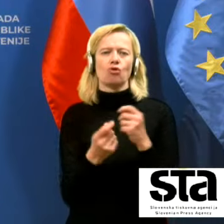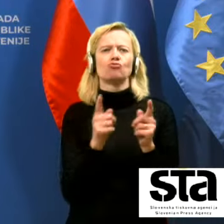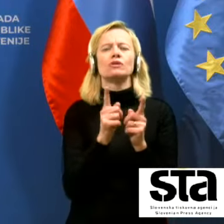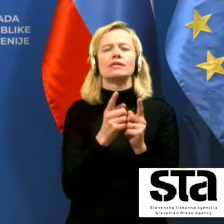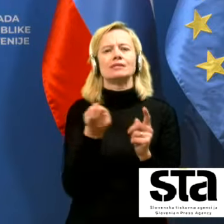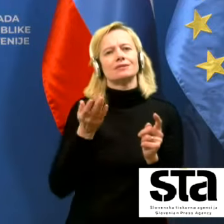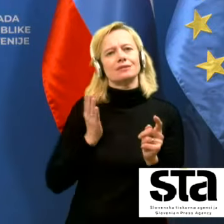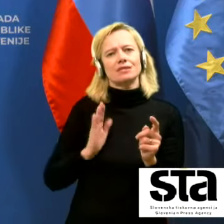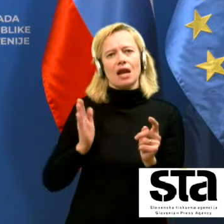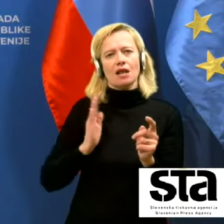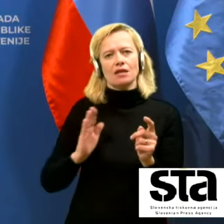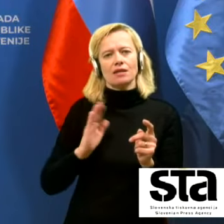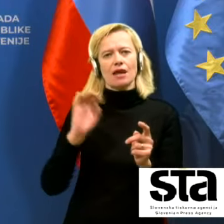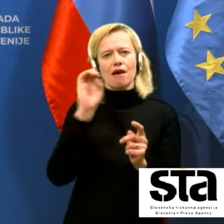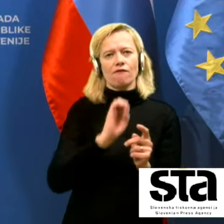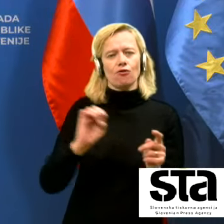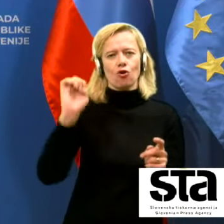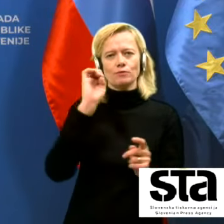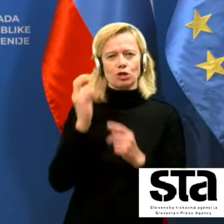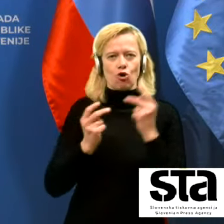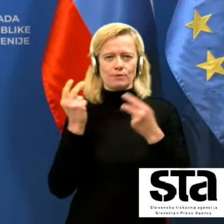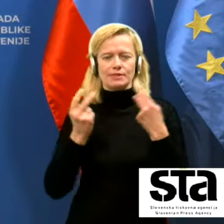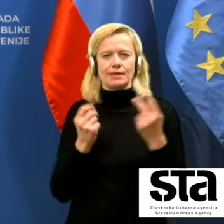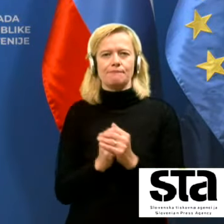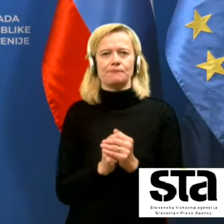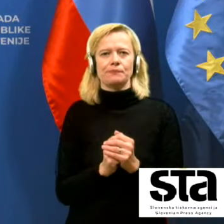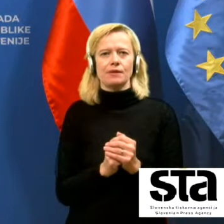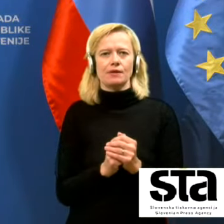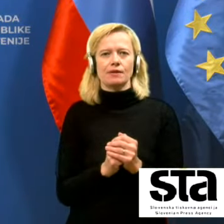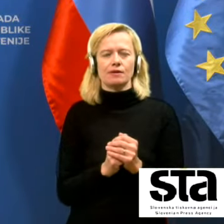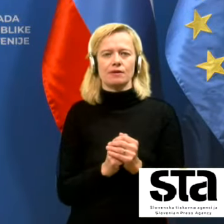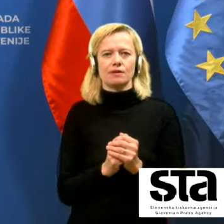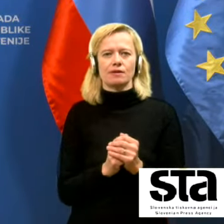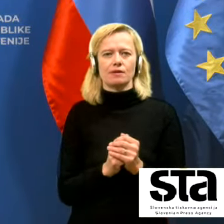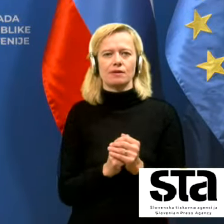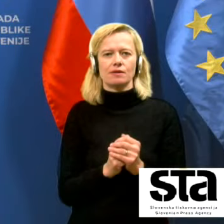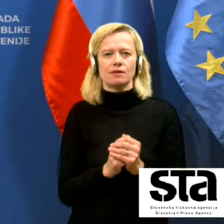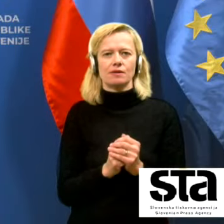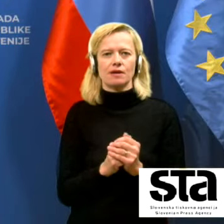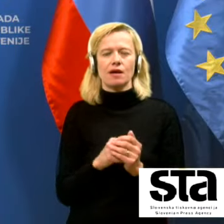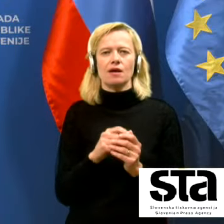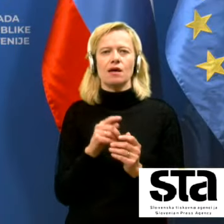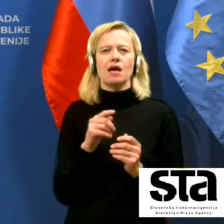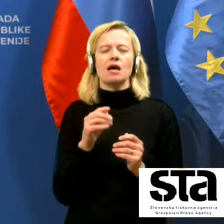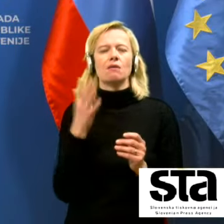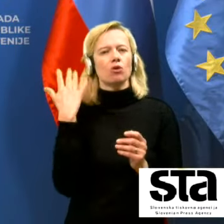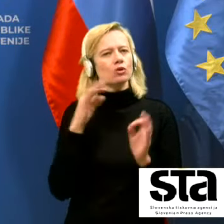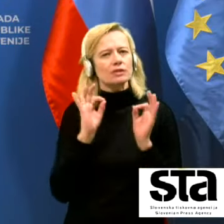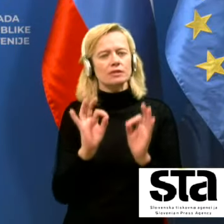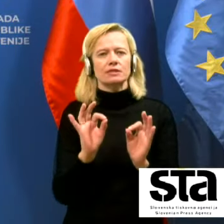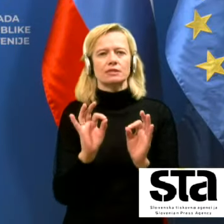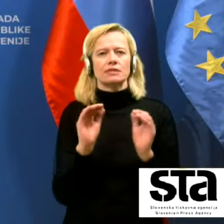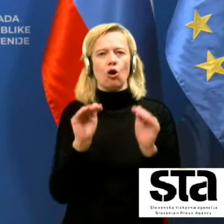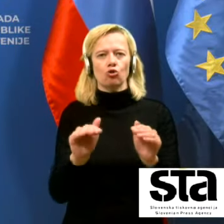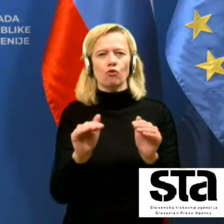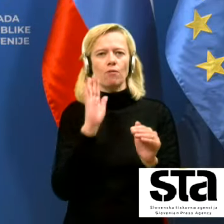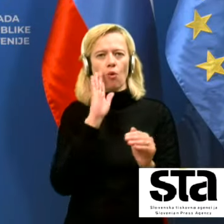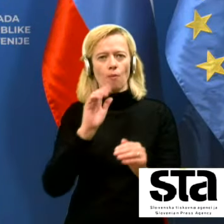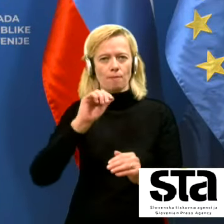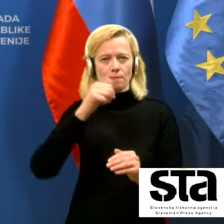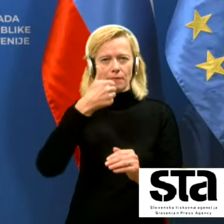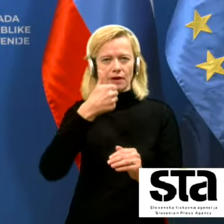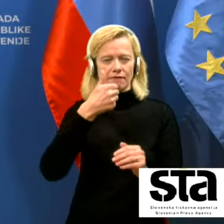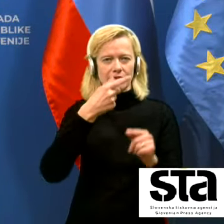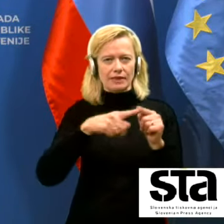Evropske komisije. To, kar je bilo sigurno zagotovljeno, je bilo, da bo v prvem kvartalu, se pravi v